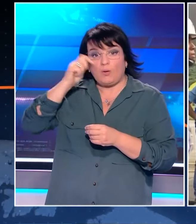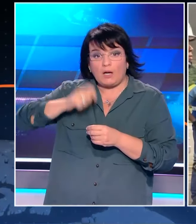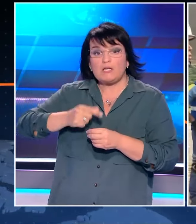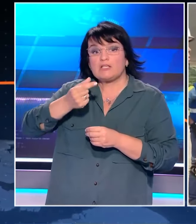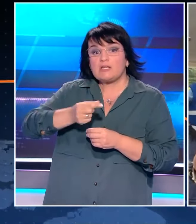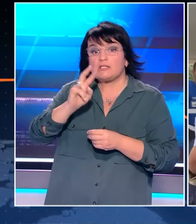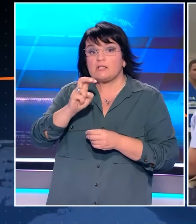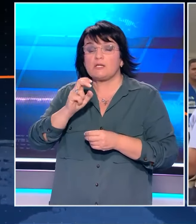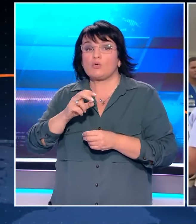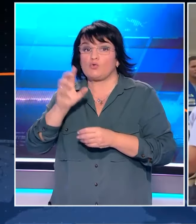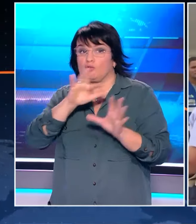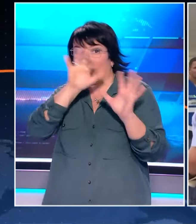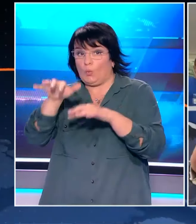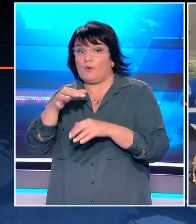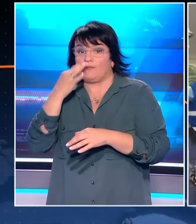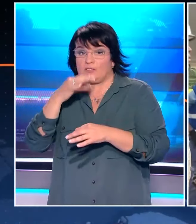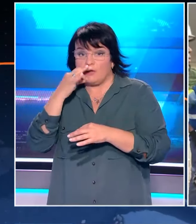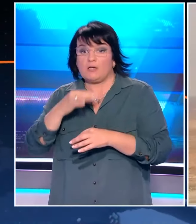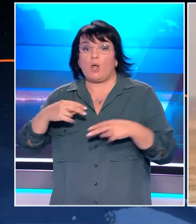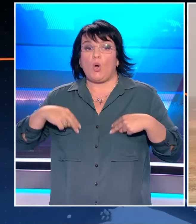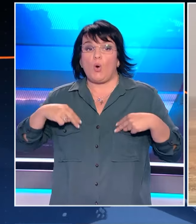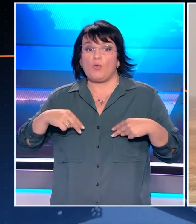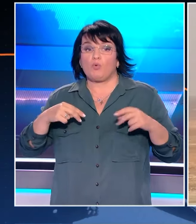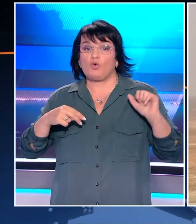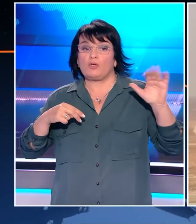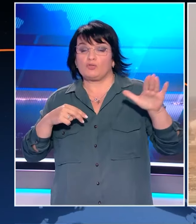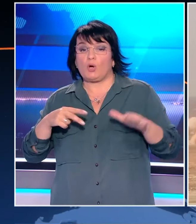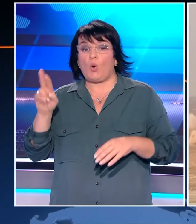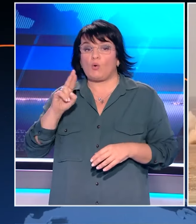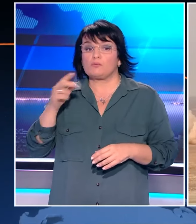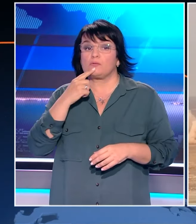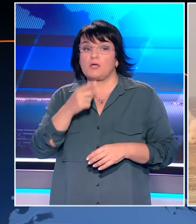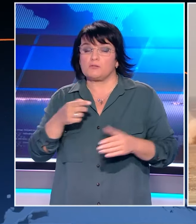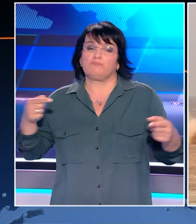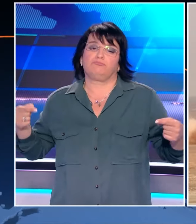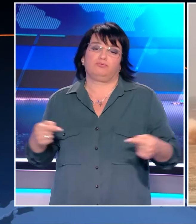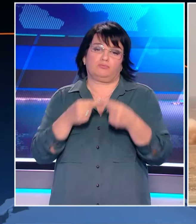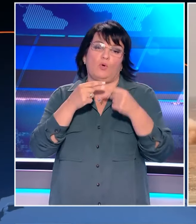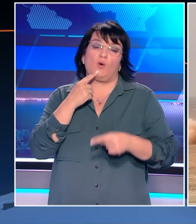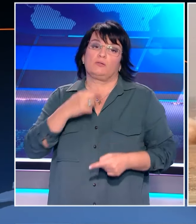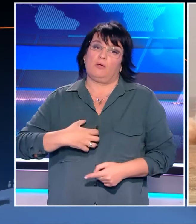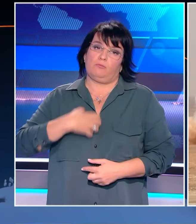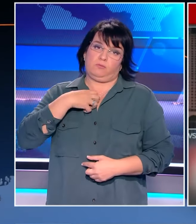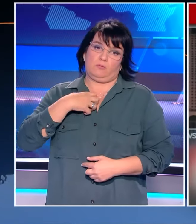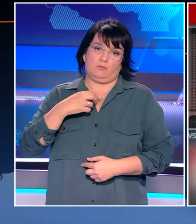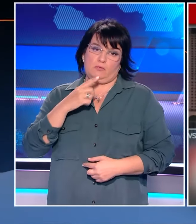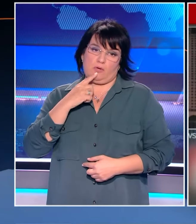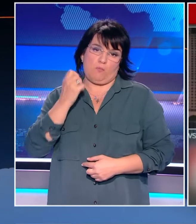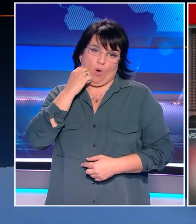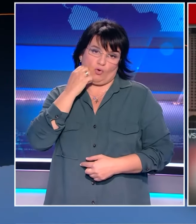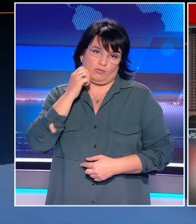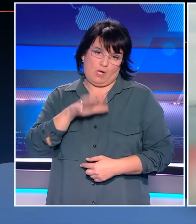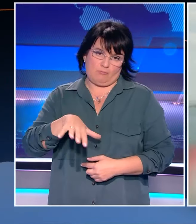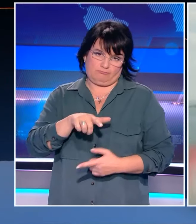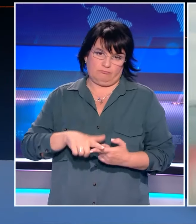Τζίικο στη Βραζιλία, παρουσία του Ρώσου Υπουργού Εξωτερικούς στον Κέι Λαυρόφ, έχετε μια κλιμάκωση η οποία η Μόσχα έχει προειδοποιήσει ότι αποτελεί κόκκινη γραμμή. Yeah, this is